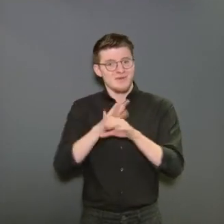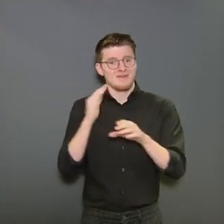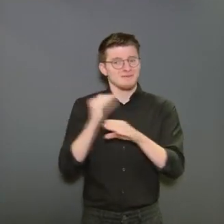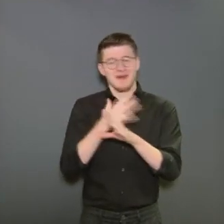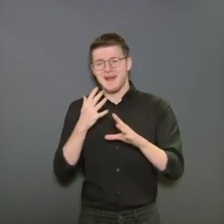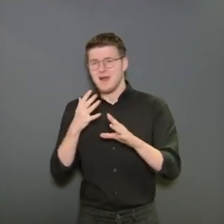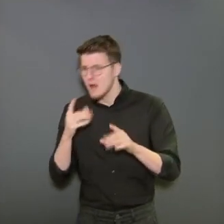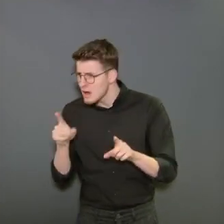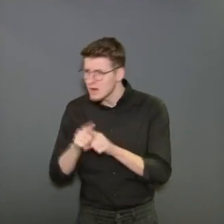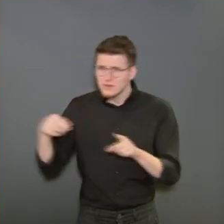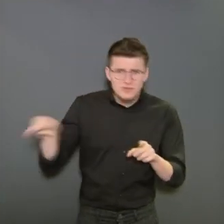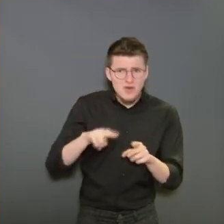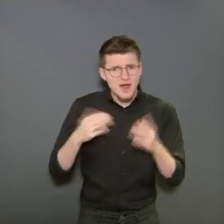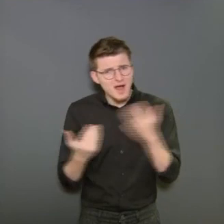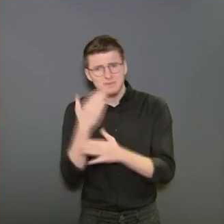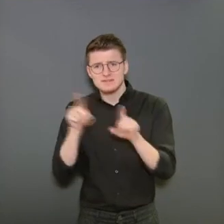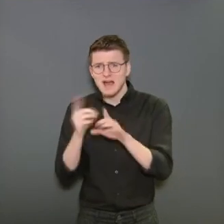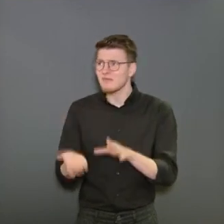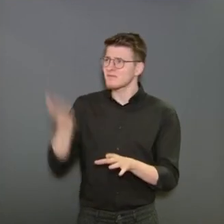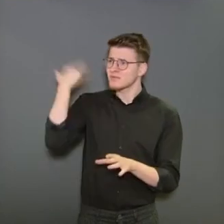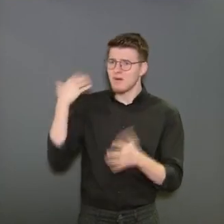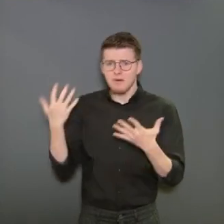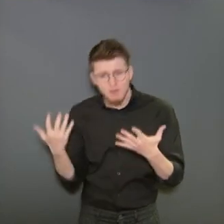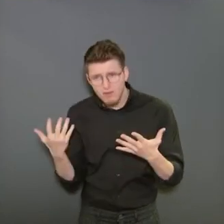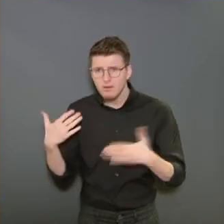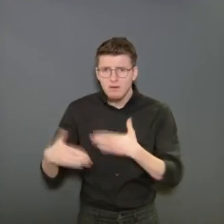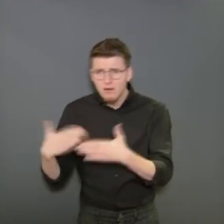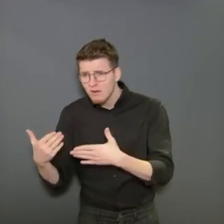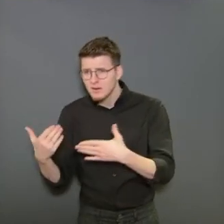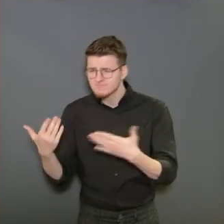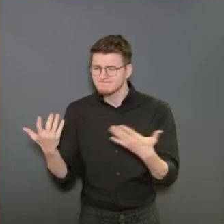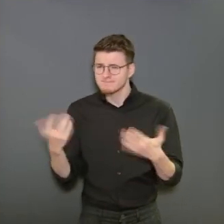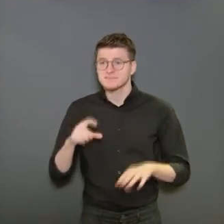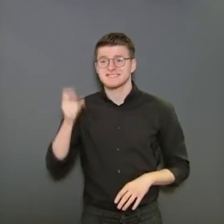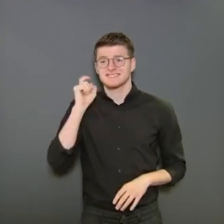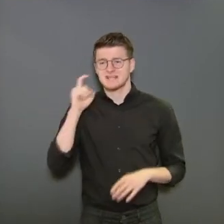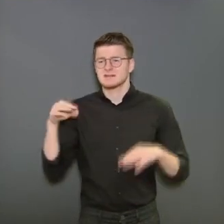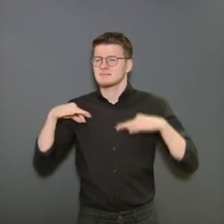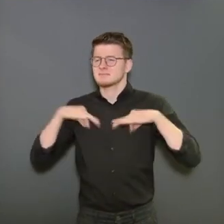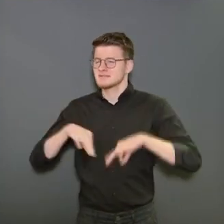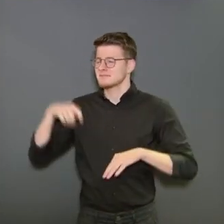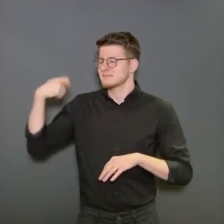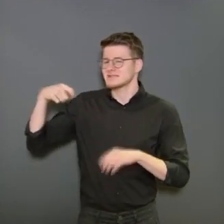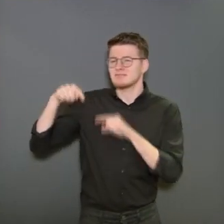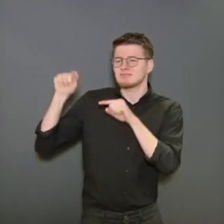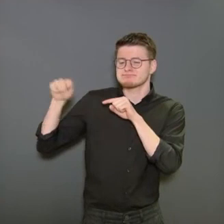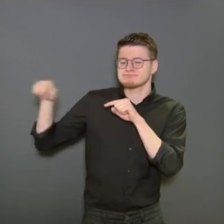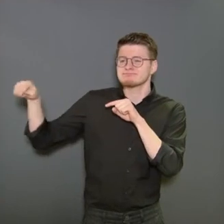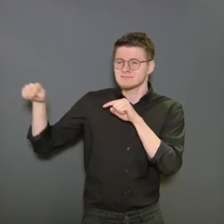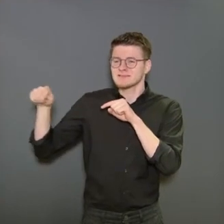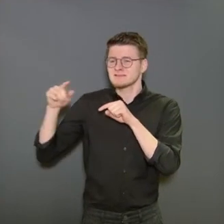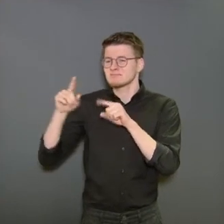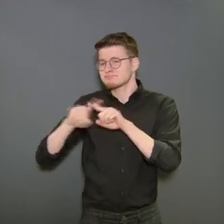de plus en plus de nos compatriotes confrontés à des problèmes. Avant de céder la parole au ministre président